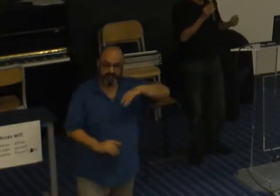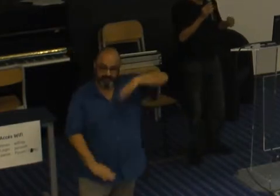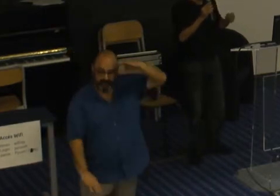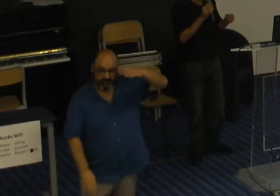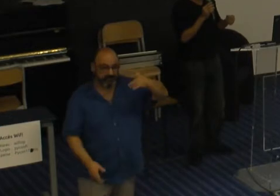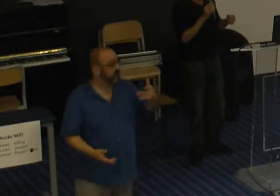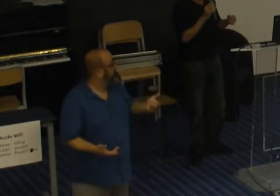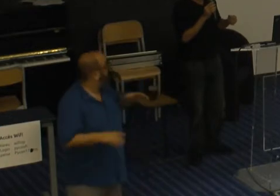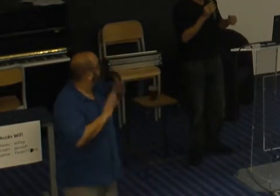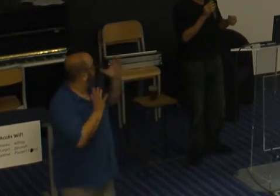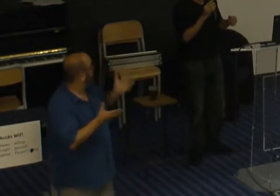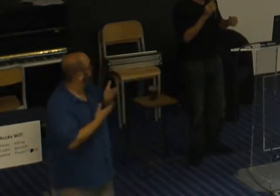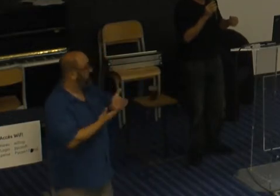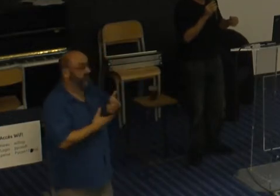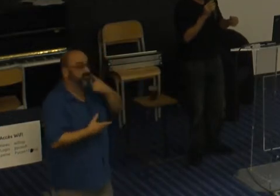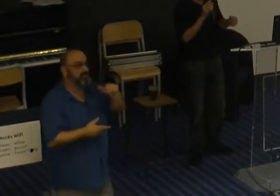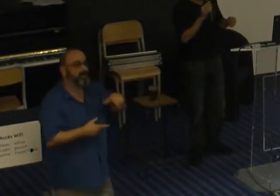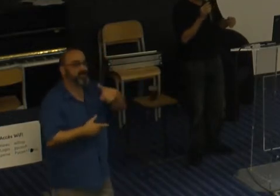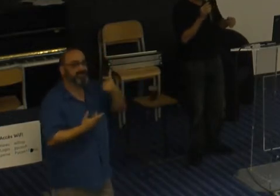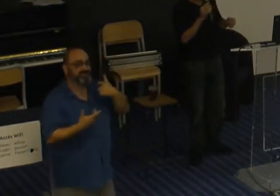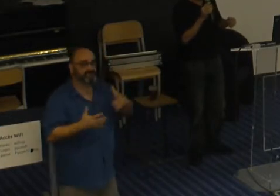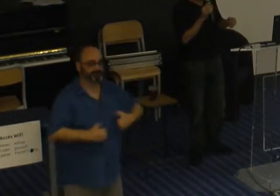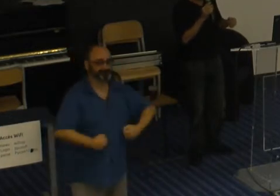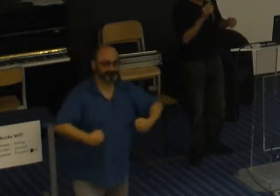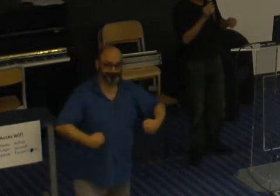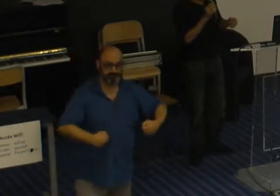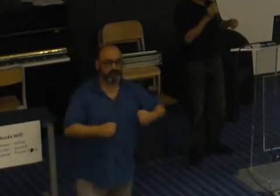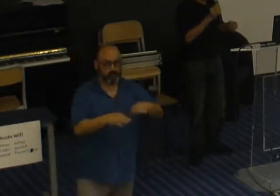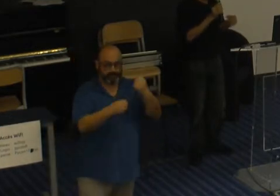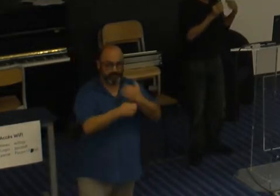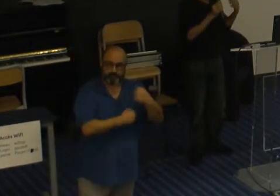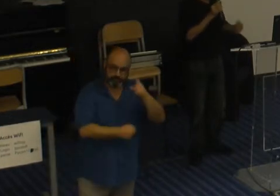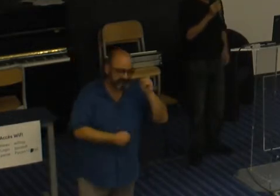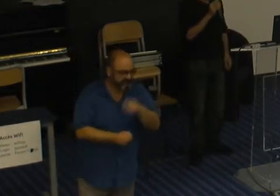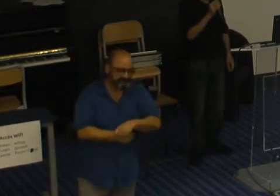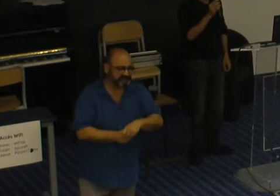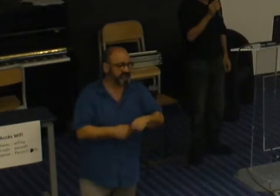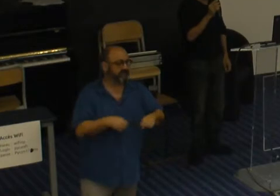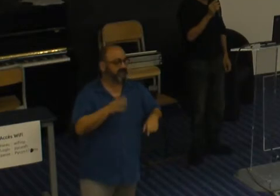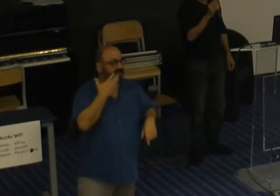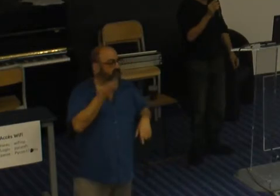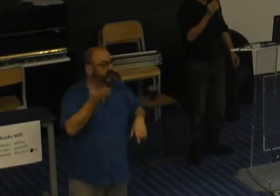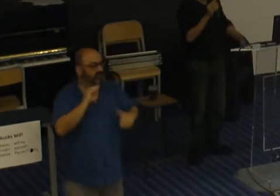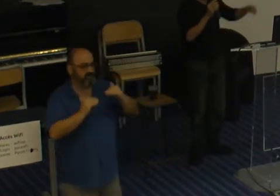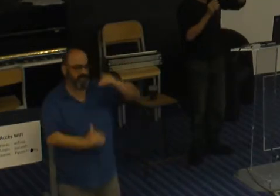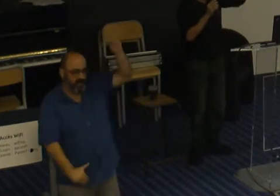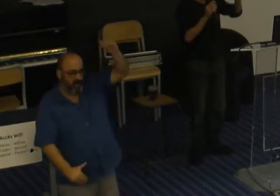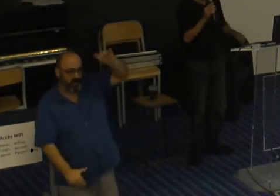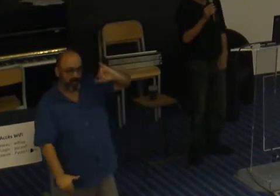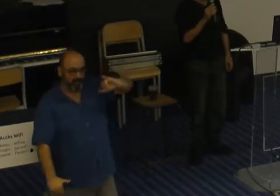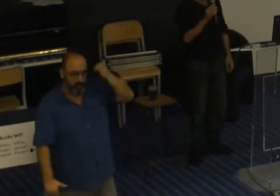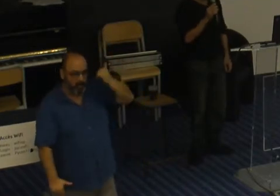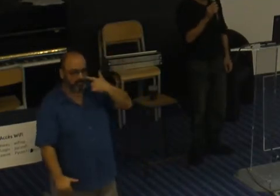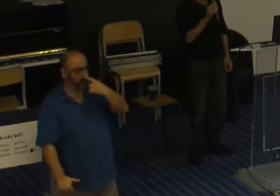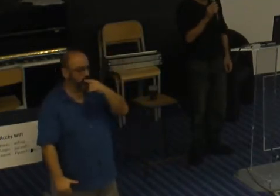Ben oui, quand vous êtes en surpoids, c'est plus difficile de trouver du boulot. Quand vous êtes grand, blond, aux yeux bleus, c'est